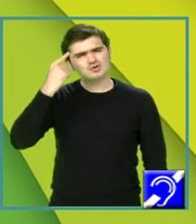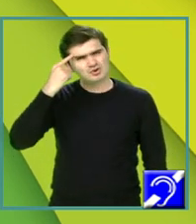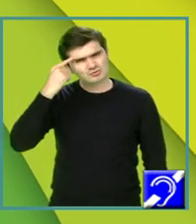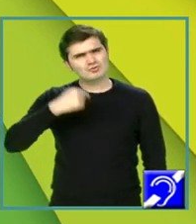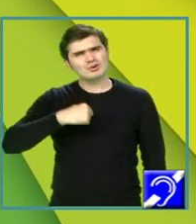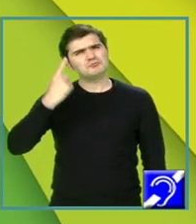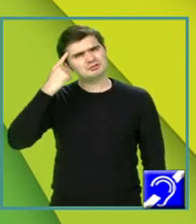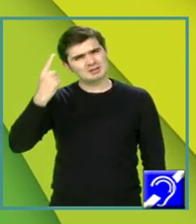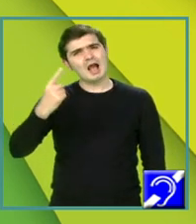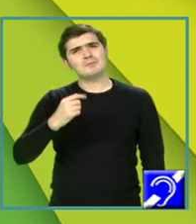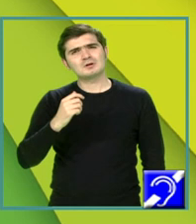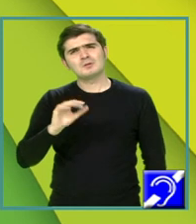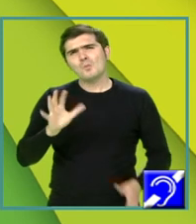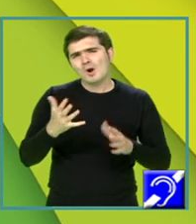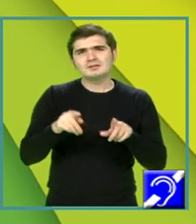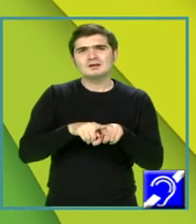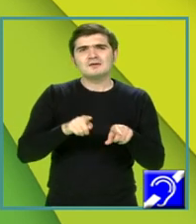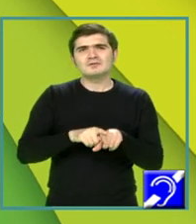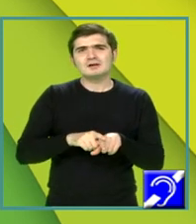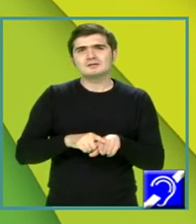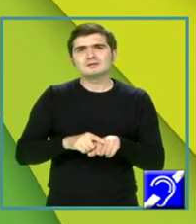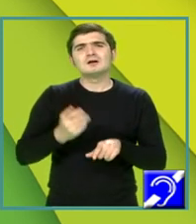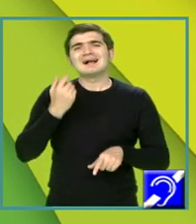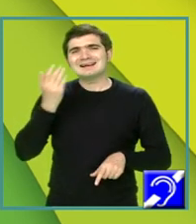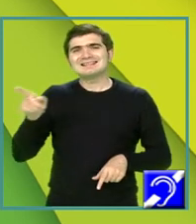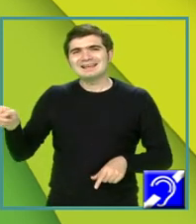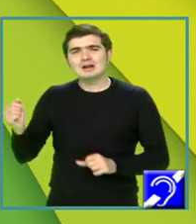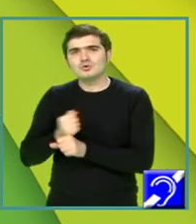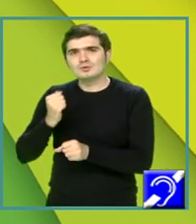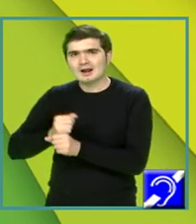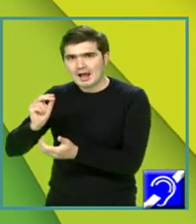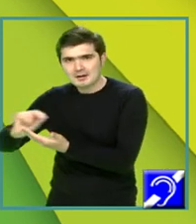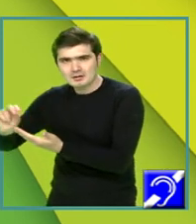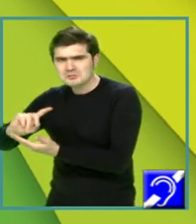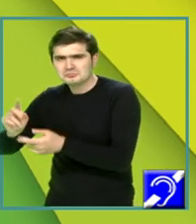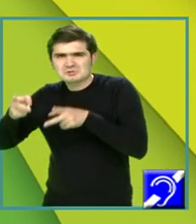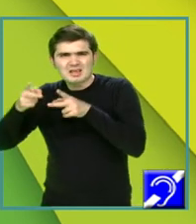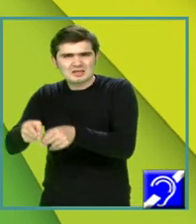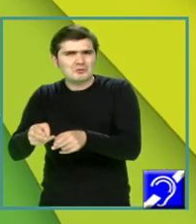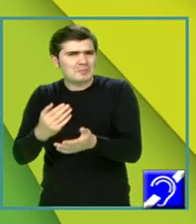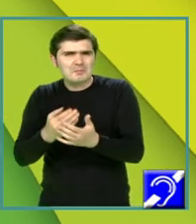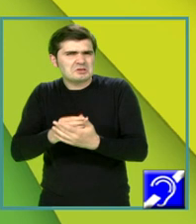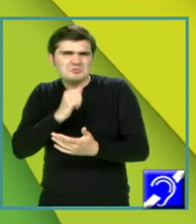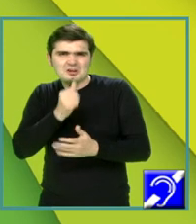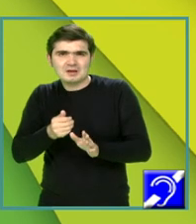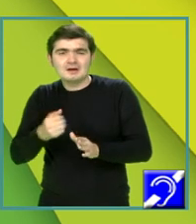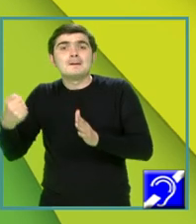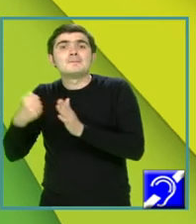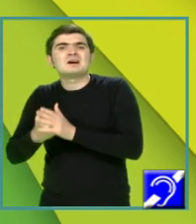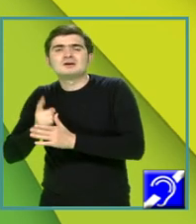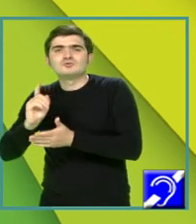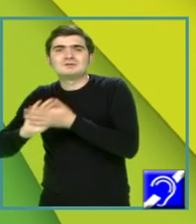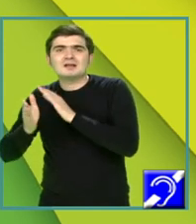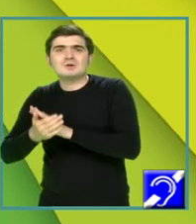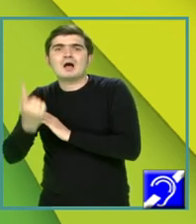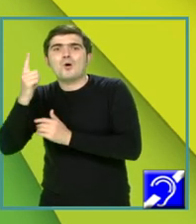că, poate datorită unei superstiții, când era așezat la lucru, nu se întrerupea pentru nimic în lume, până nu sfârșea o